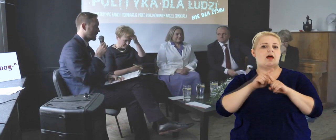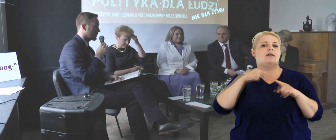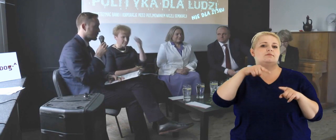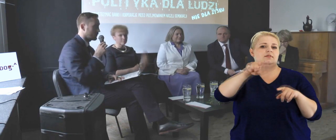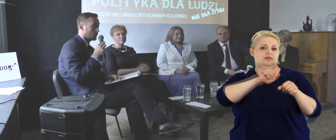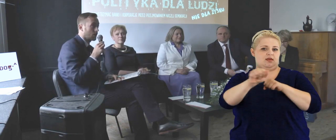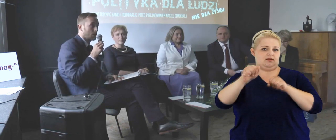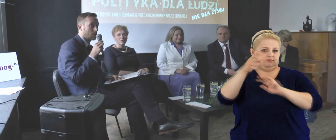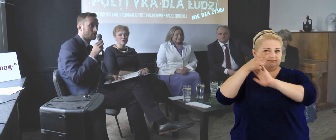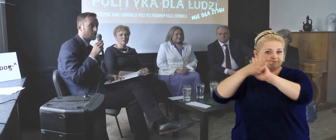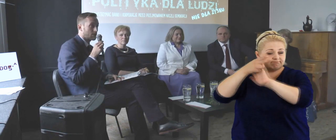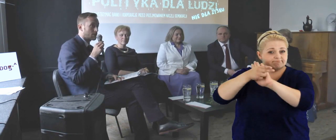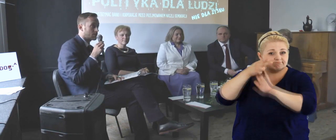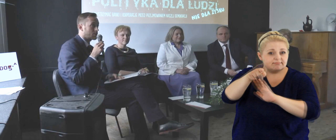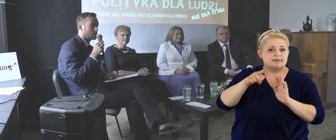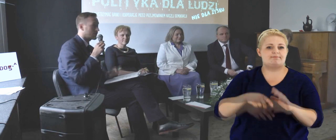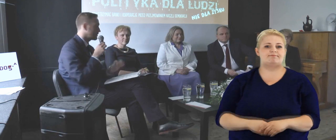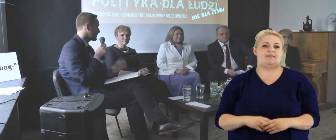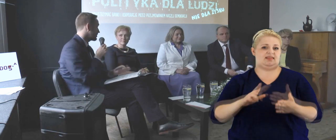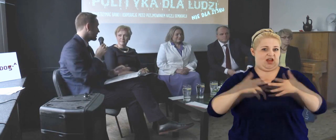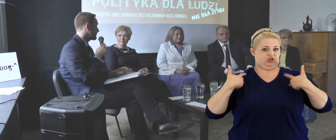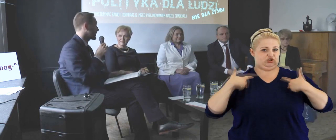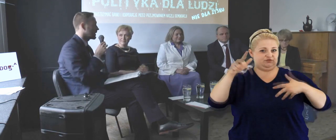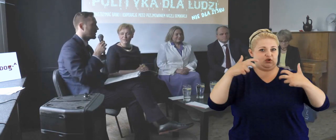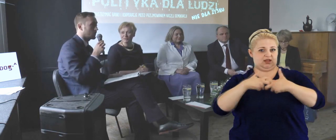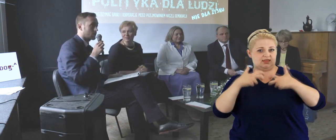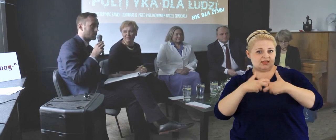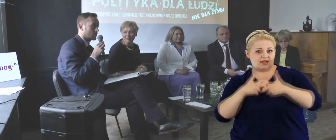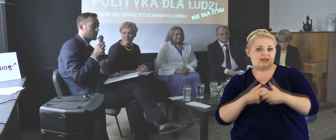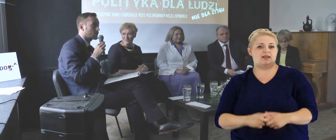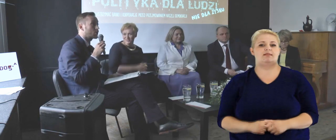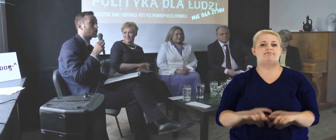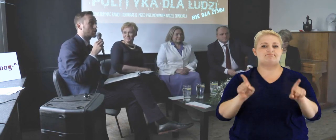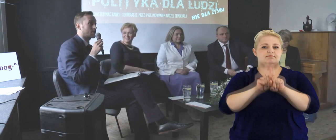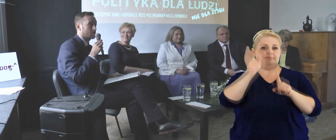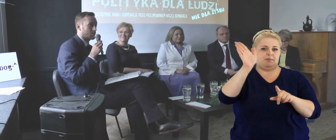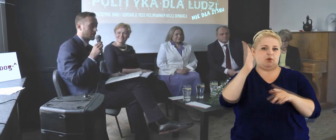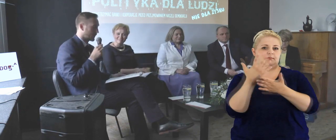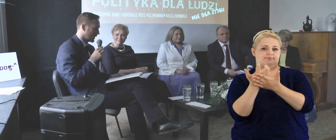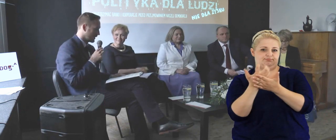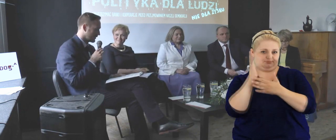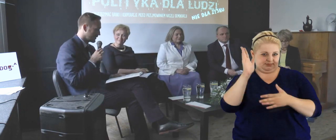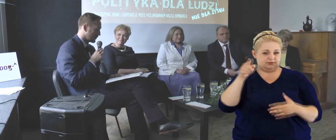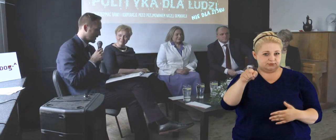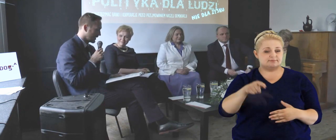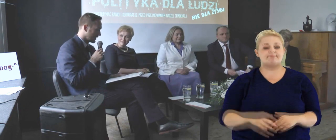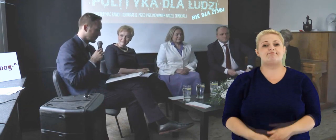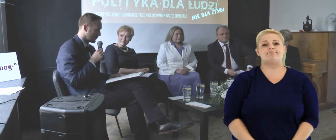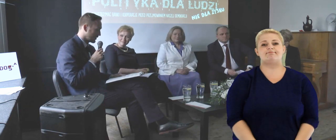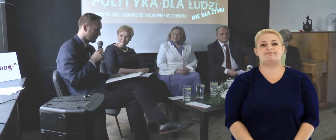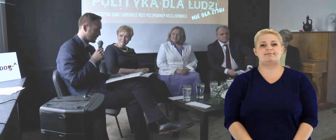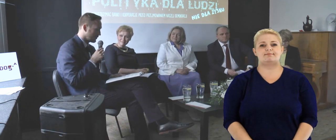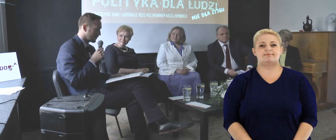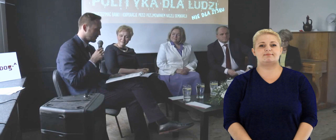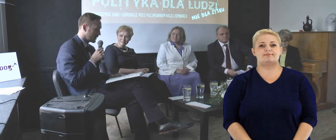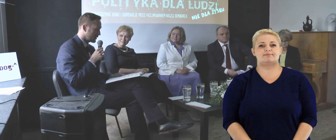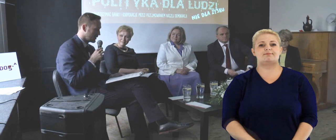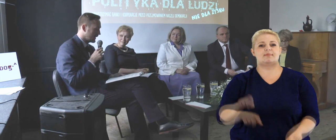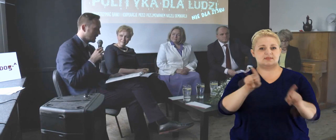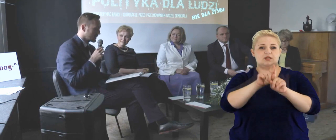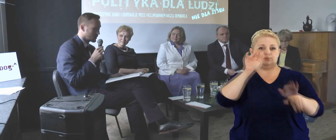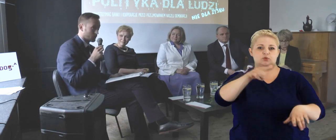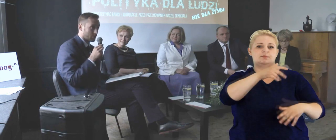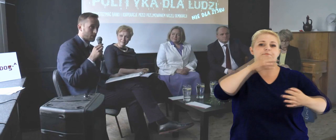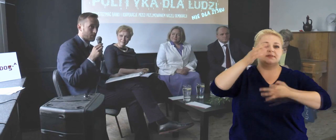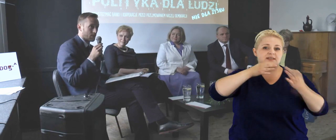ona transmitowana na żywo w internecie i będzie też dostępne, dostępne nagranie potem, potem w